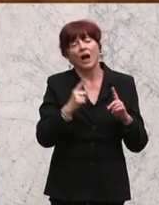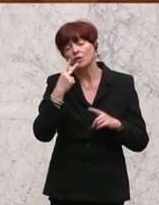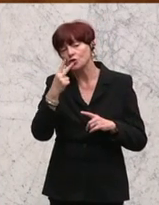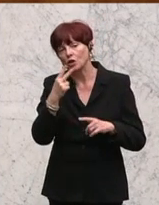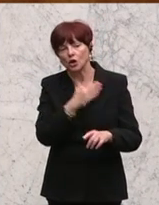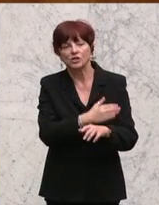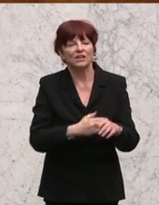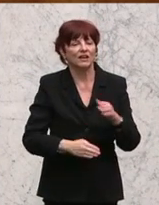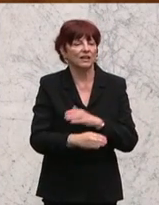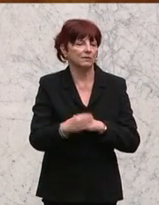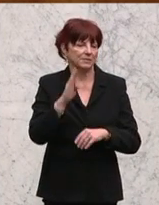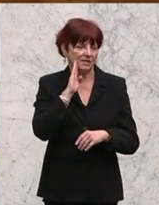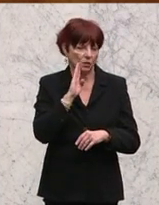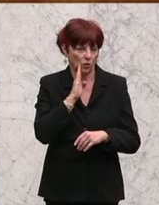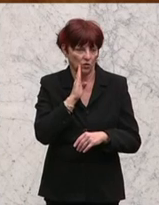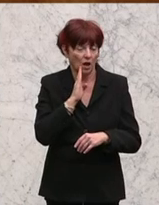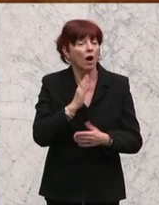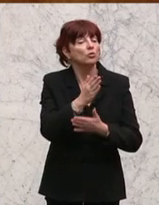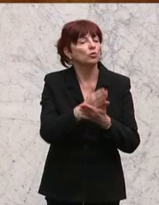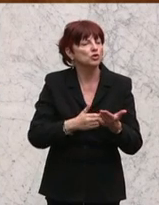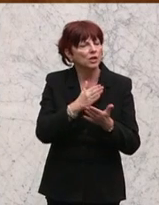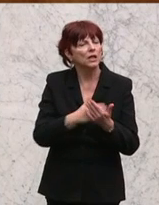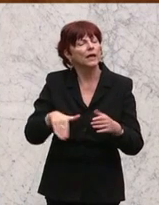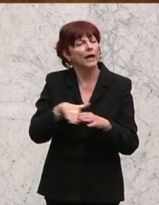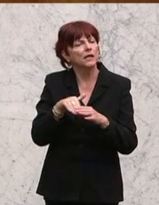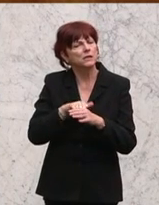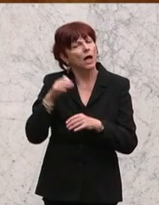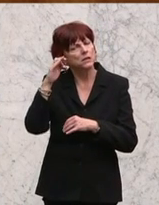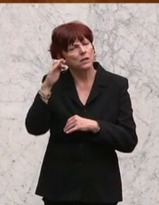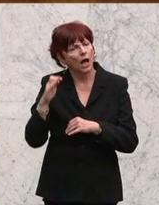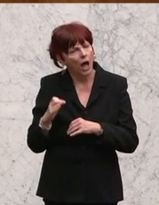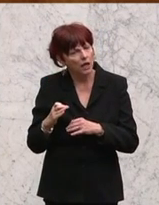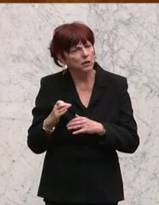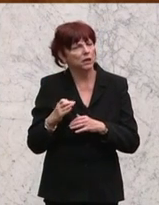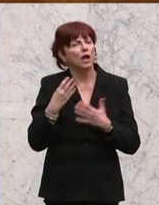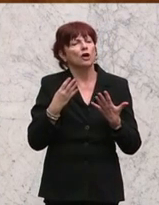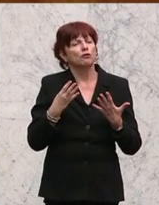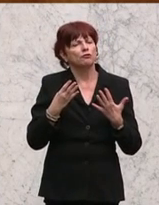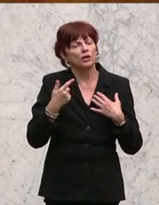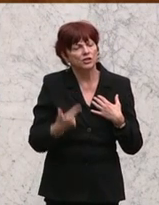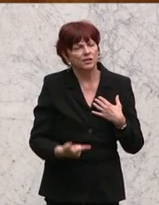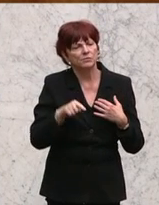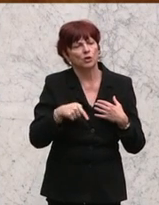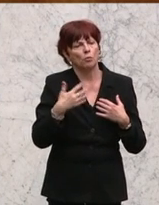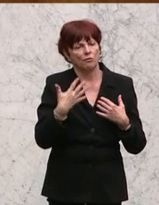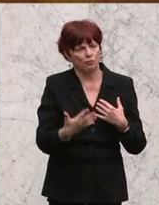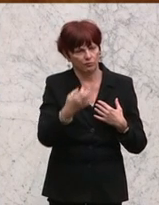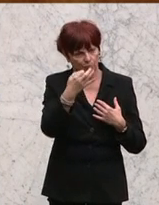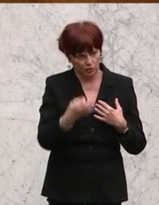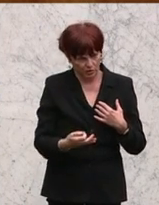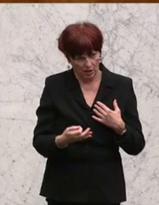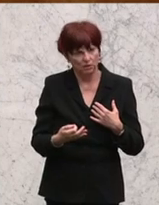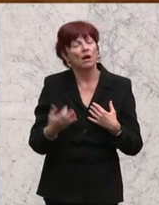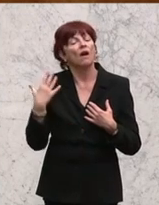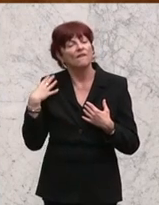Invaliditätspension. Dort liegt die durchschnittliche Ersatzrate bei 74,5 Prozent. Wieder